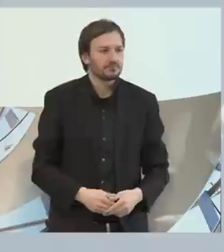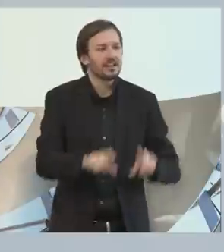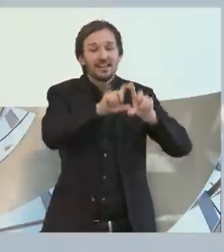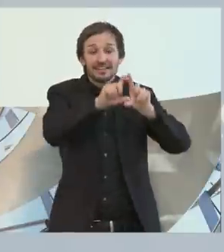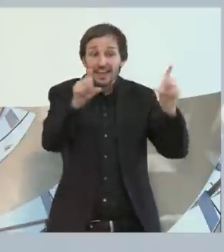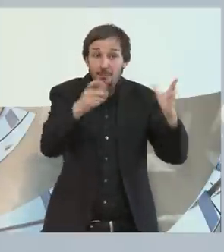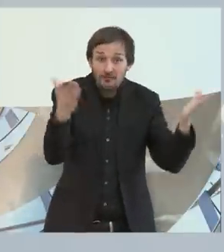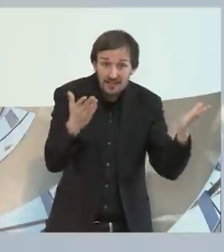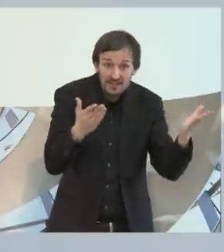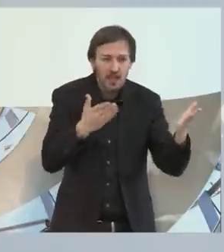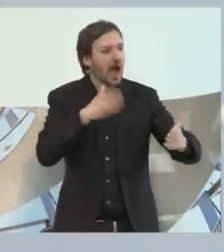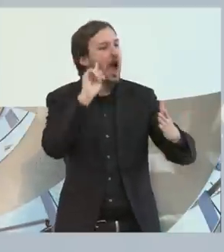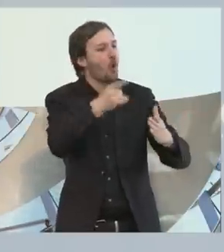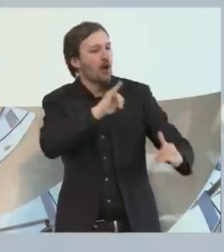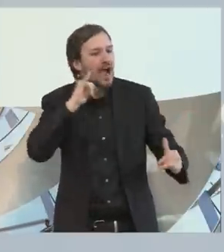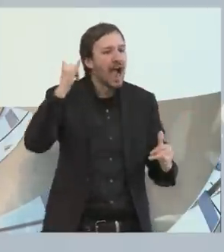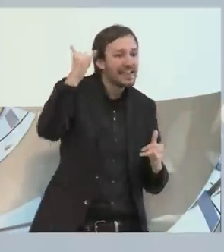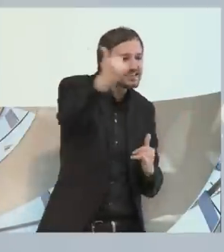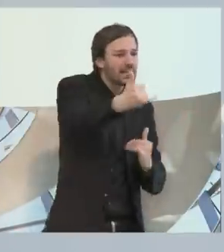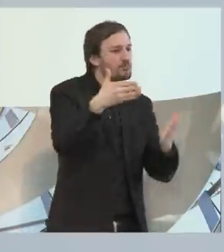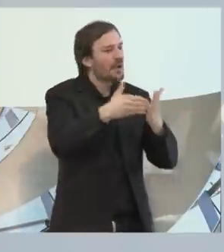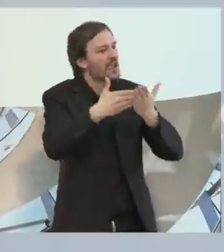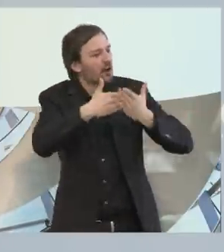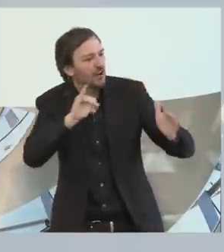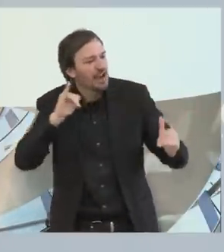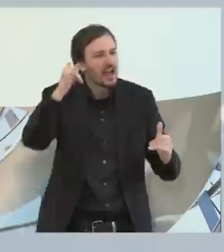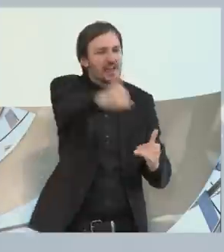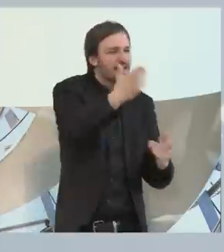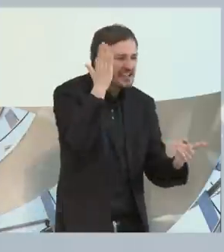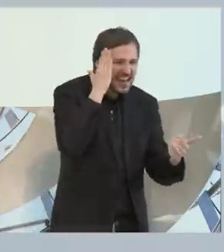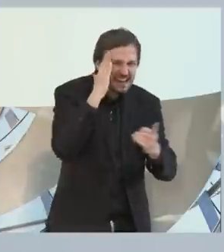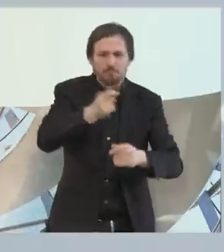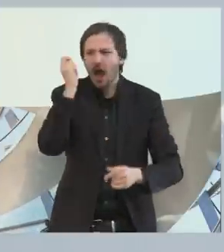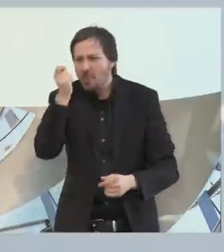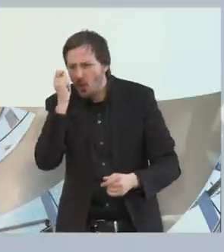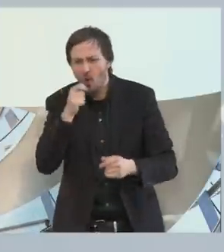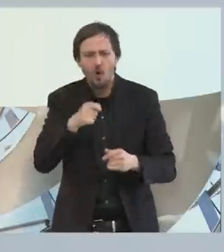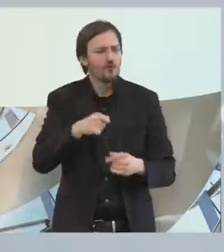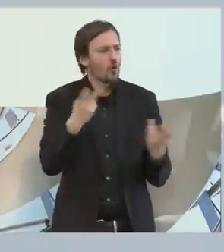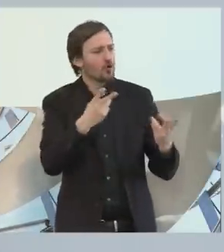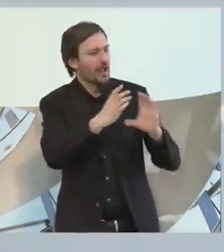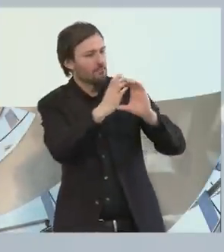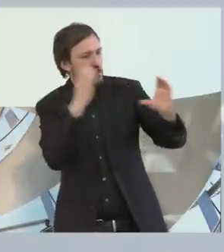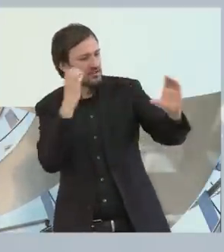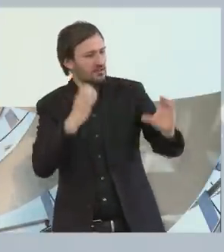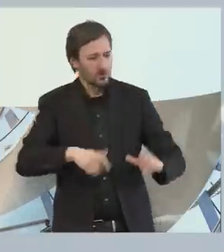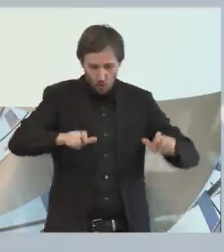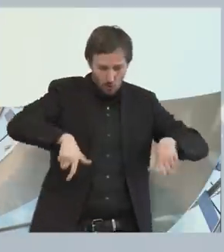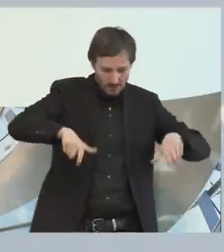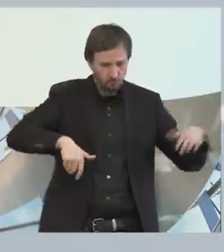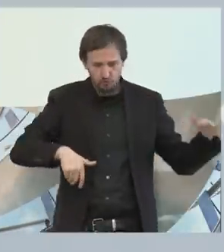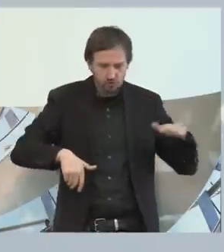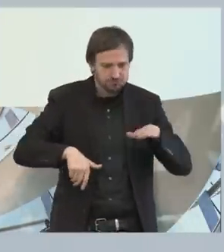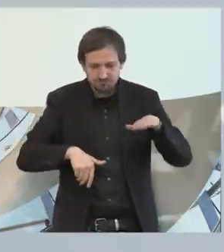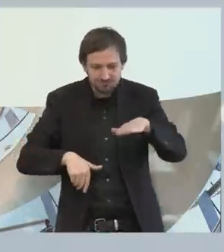barrierefreie Reisen. Wer kennt nicht die Beispiele an Bahnhöfen, in Reisebussen, wenn man mit einem Rollstuhl